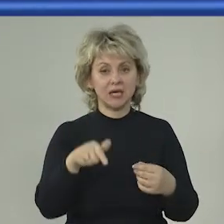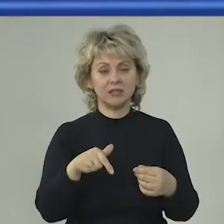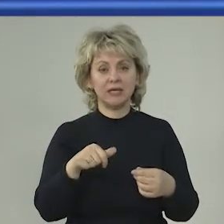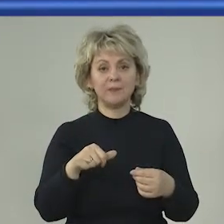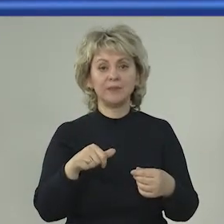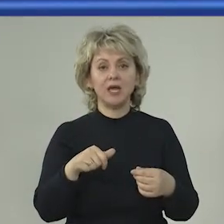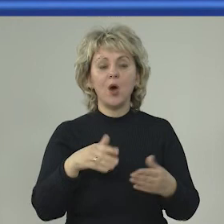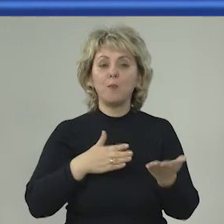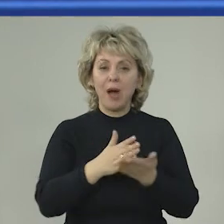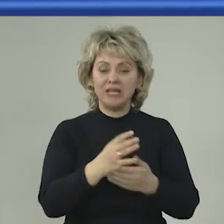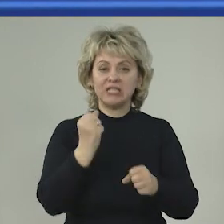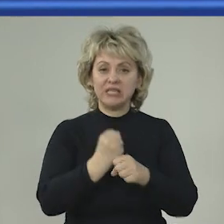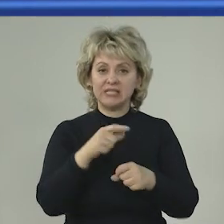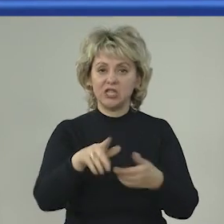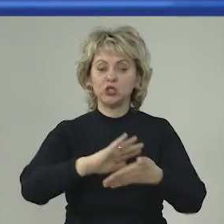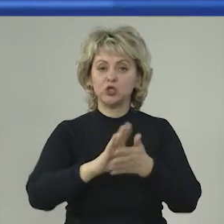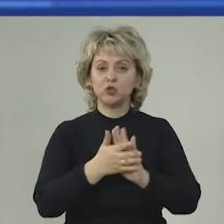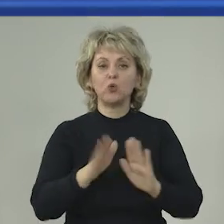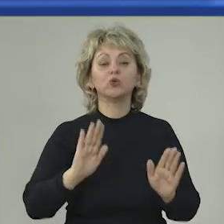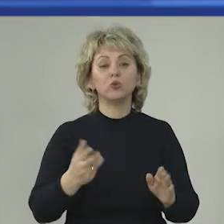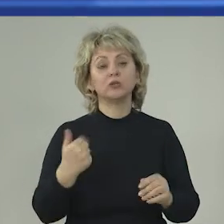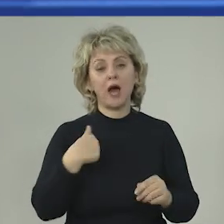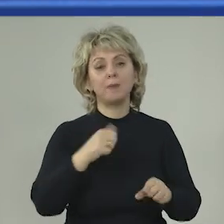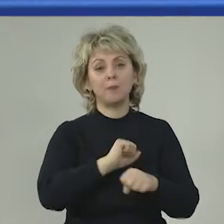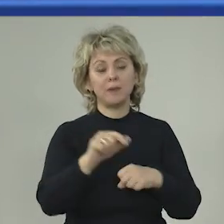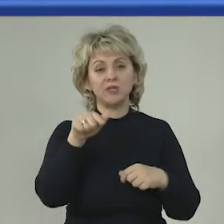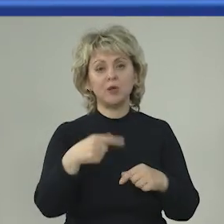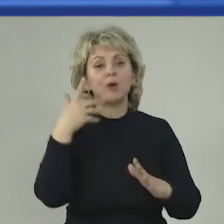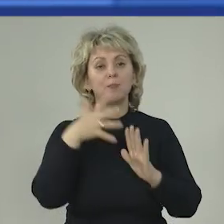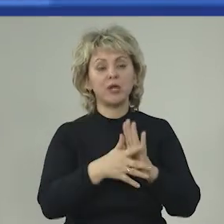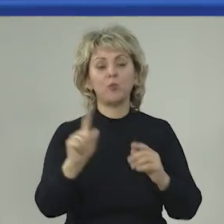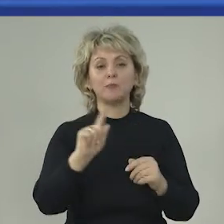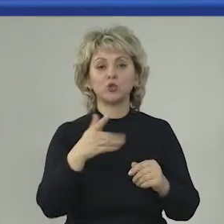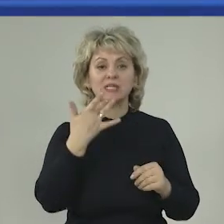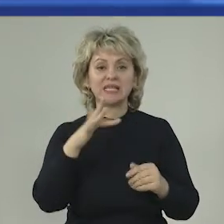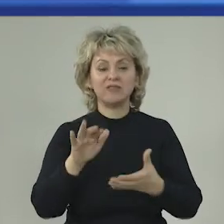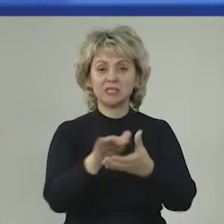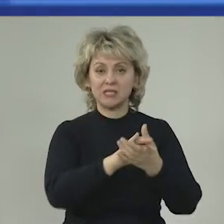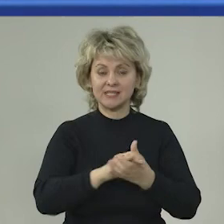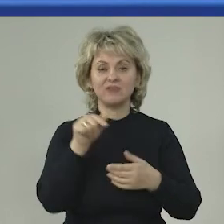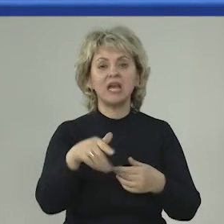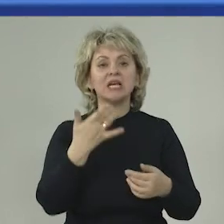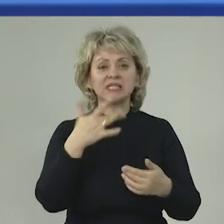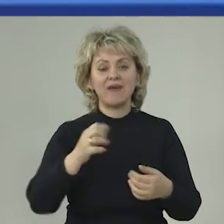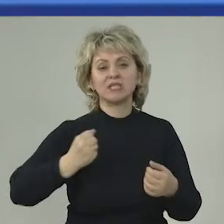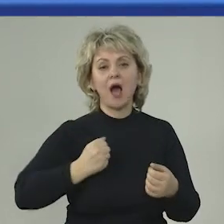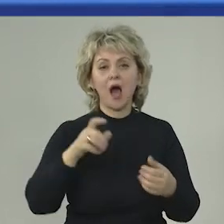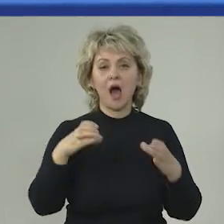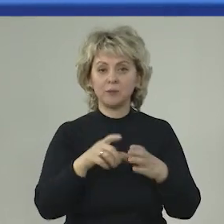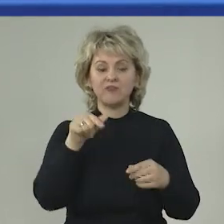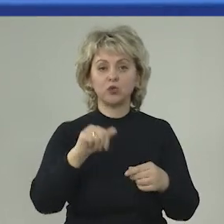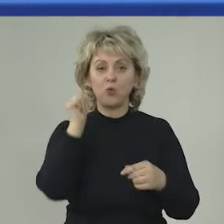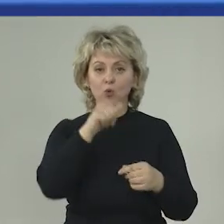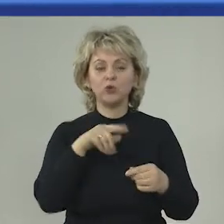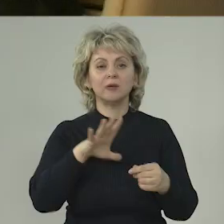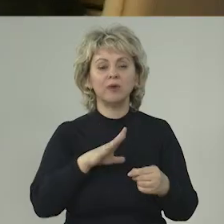политики создать ситуацию, сказать, ну вот, да, победили. Но ведь мы понимаем, что Советский Союз, именно Советская Армия в